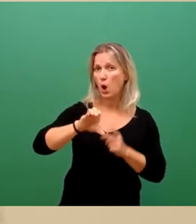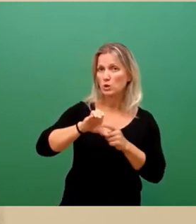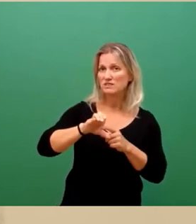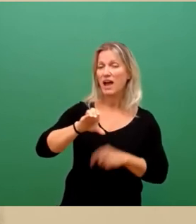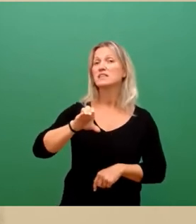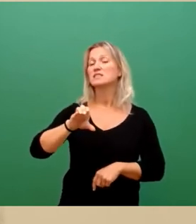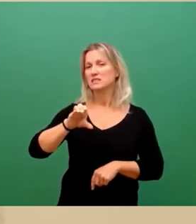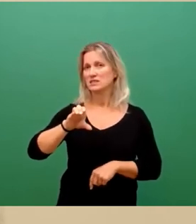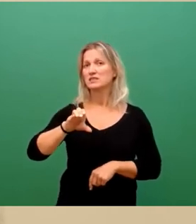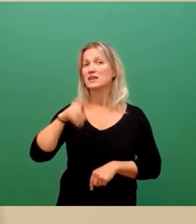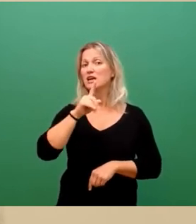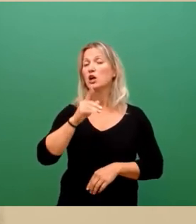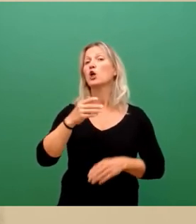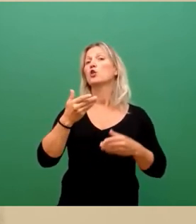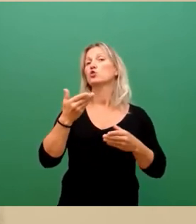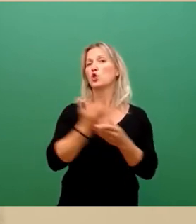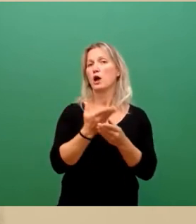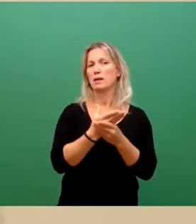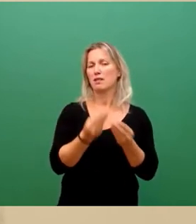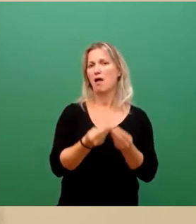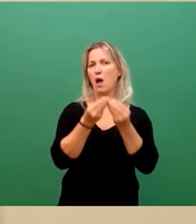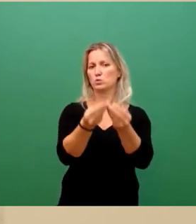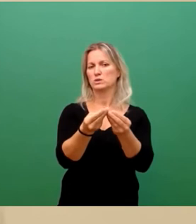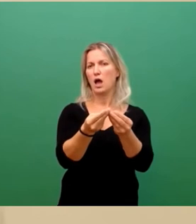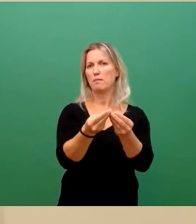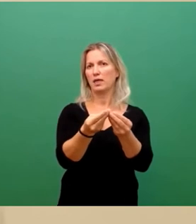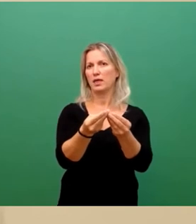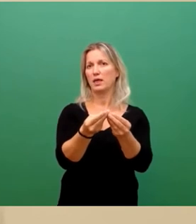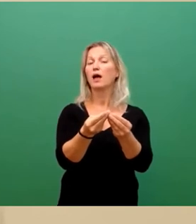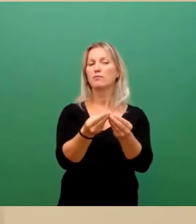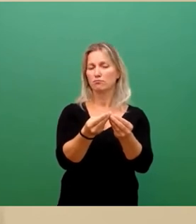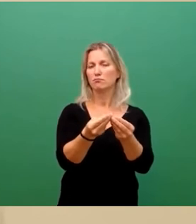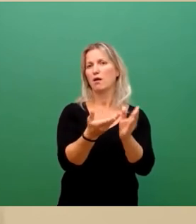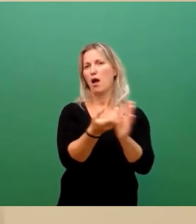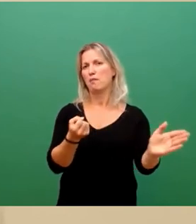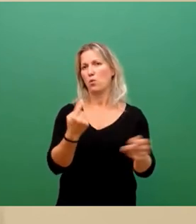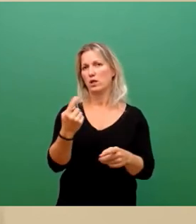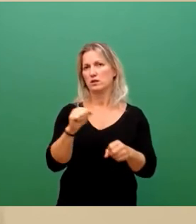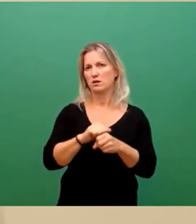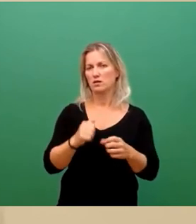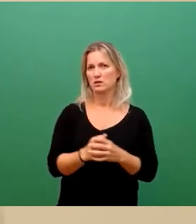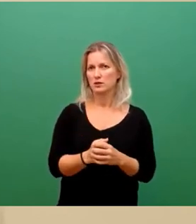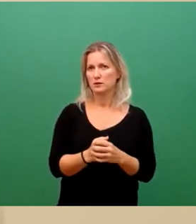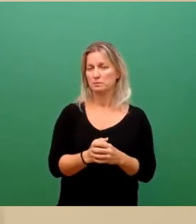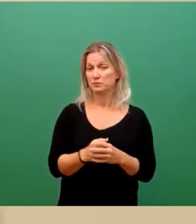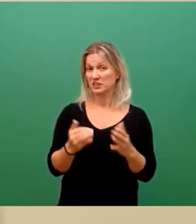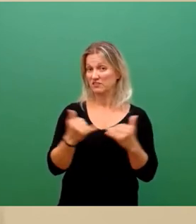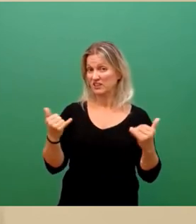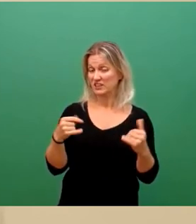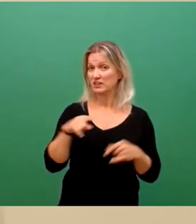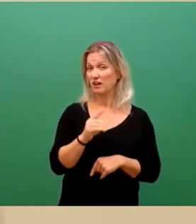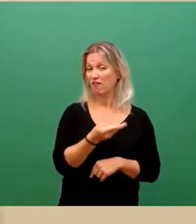Dokumentenausgabebox abgeholt werden. Hierfür entfällt künftig die Vergabe